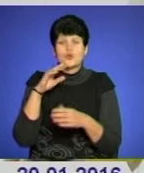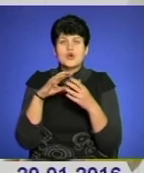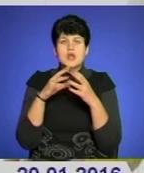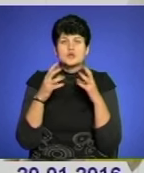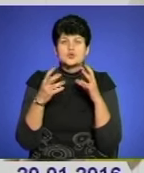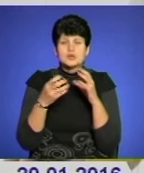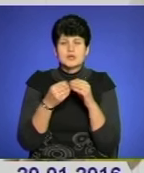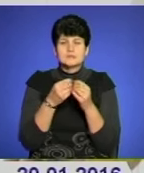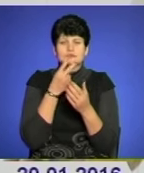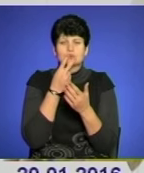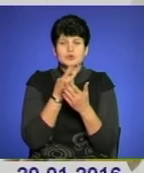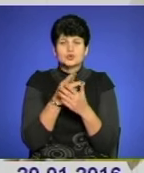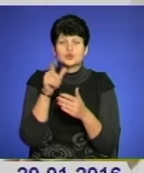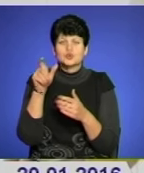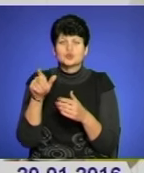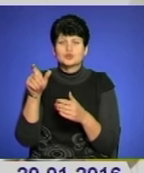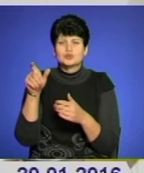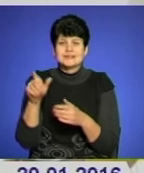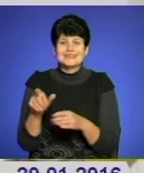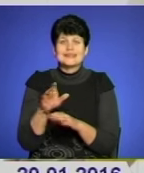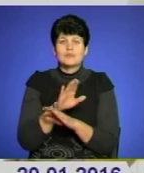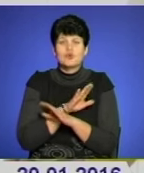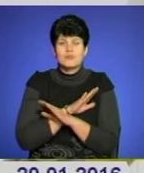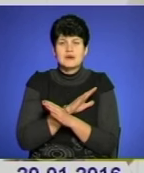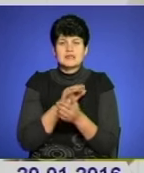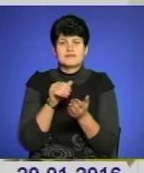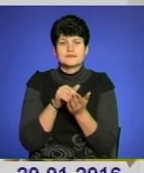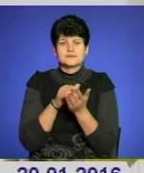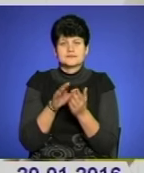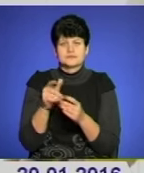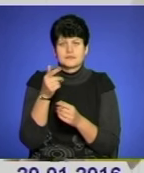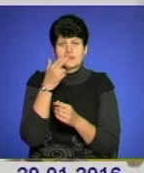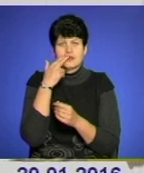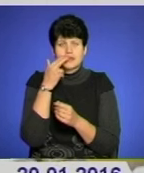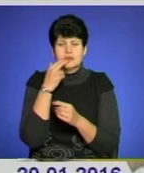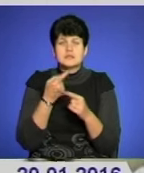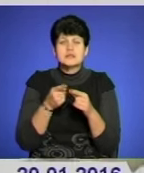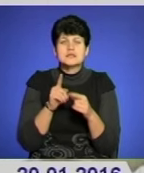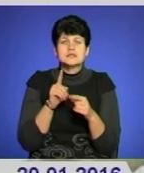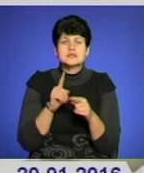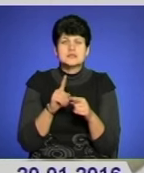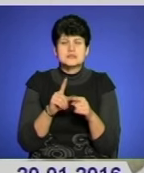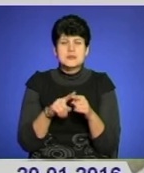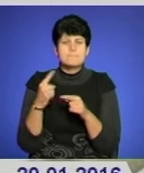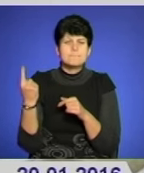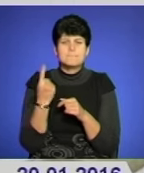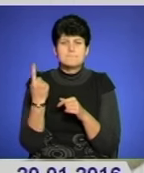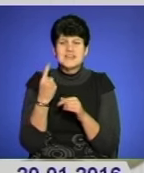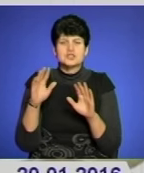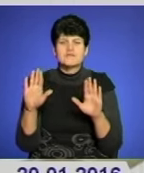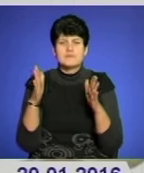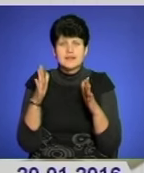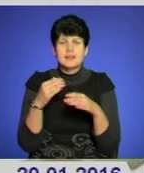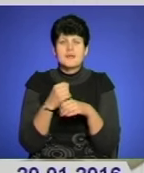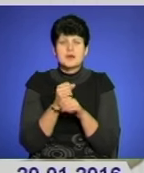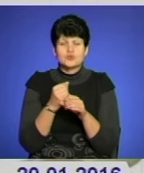свідчить, що людина померла від грипу H1N1. Таким чином, це перший випадок лабораторно